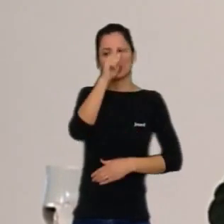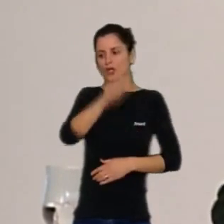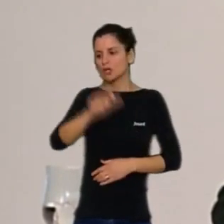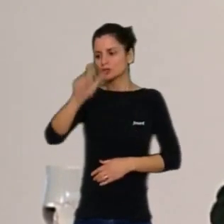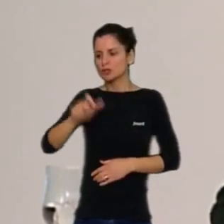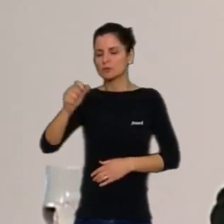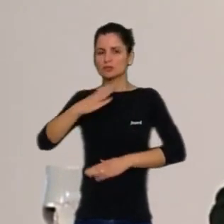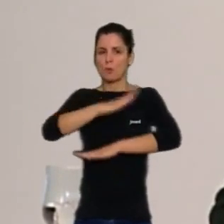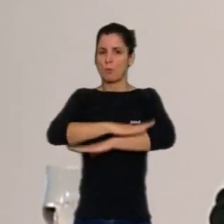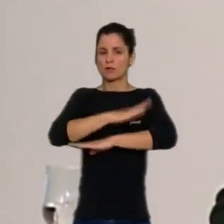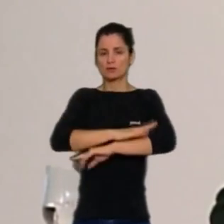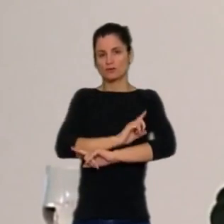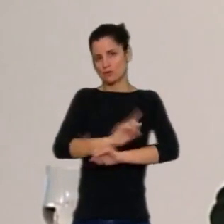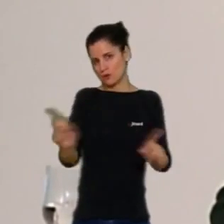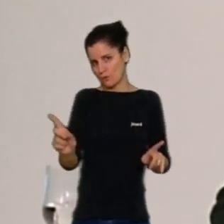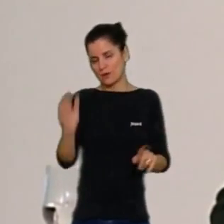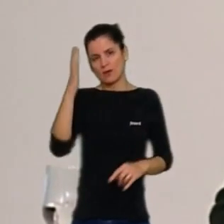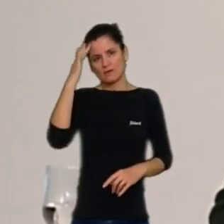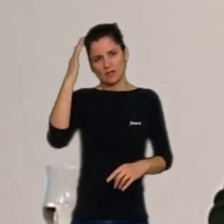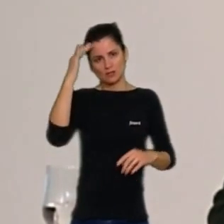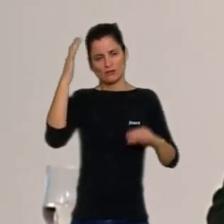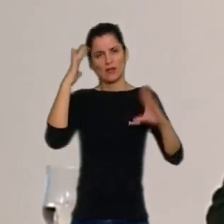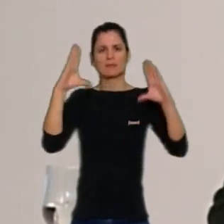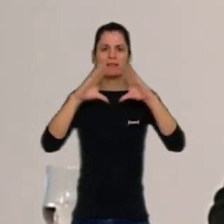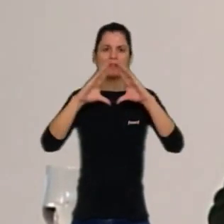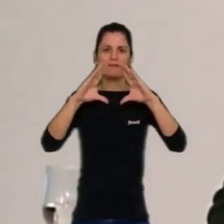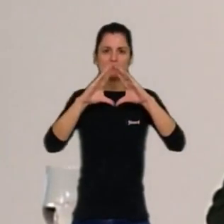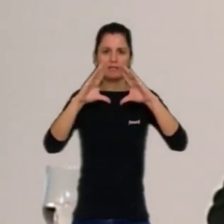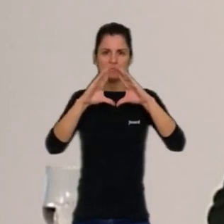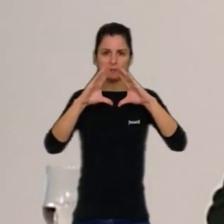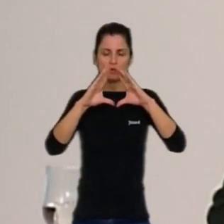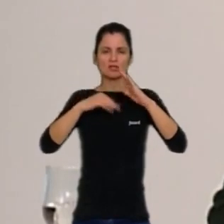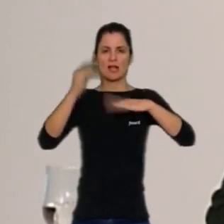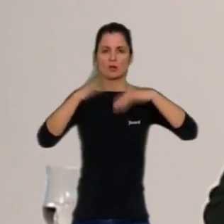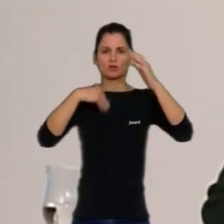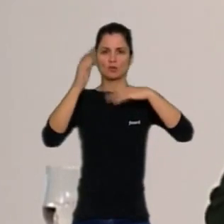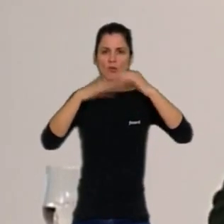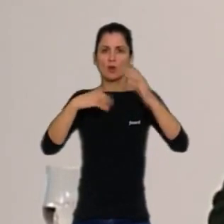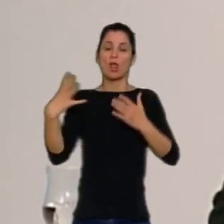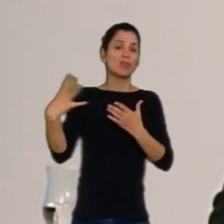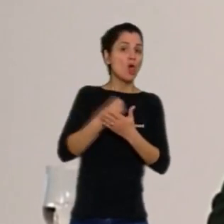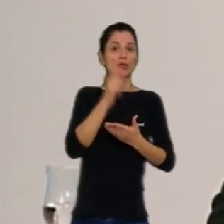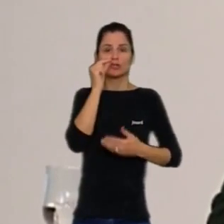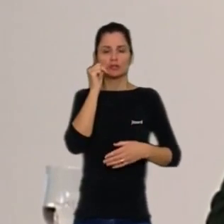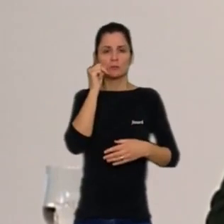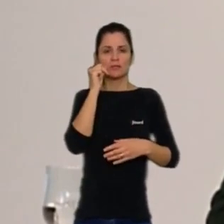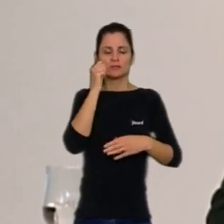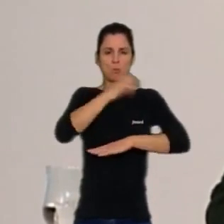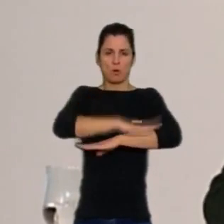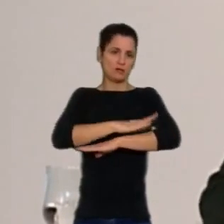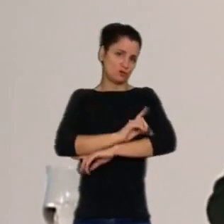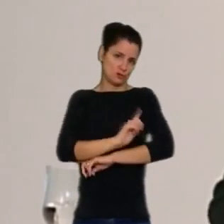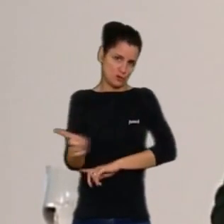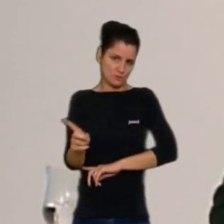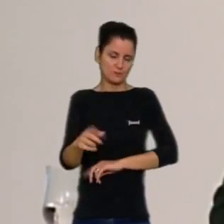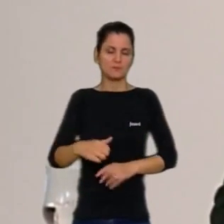aquesta proposició se queda fora. Filosòficament la nostra cultura s'ha construït sobre aquestes proposicions aristotèliques. Per tant,